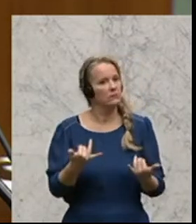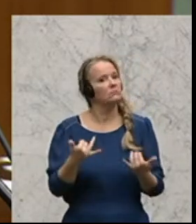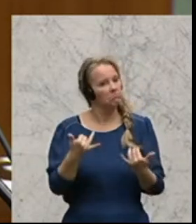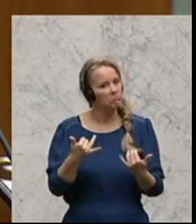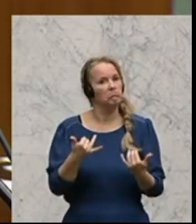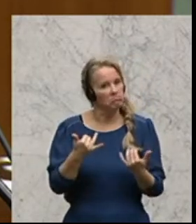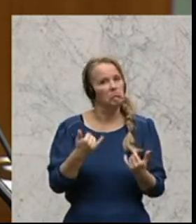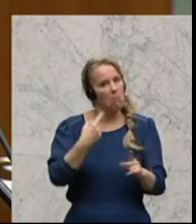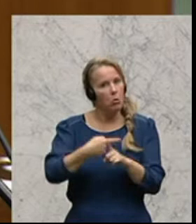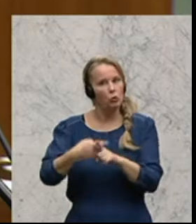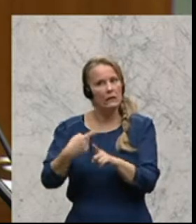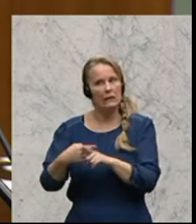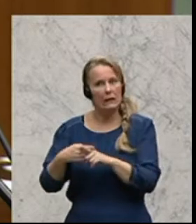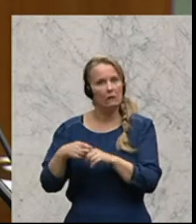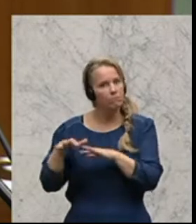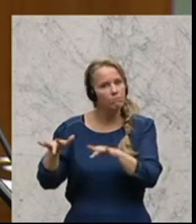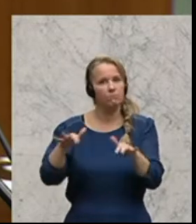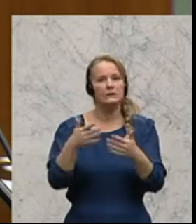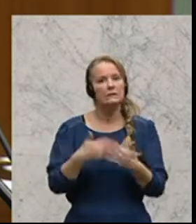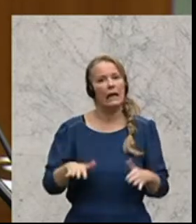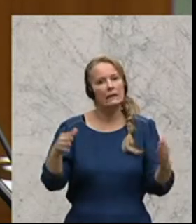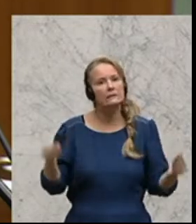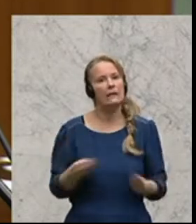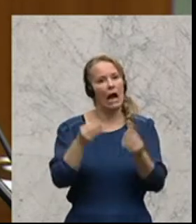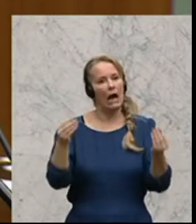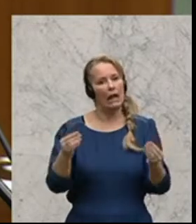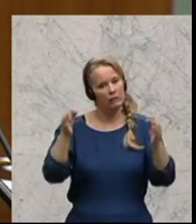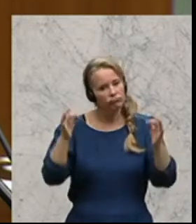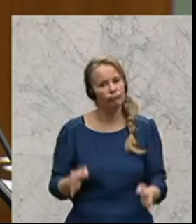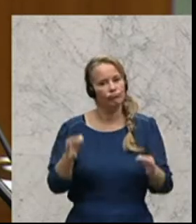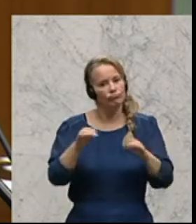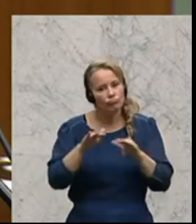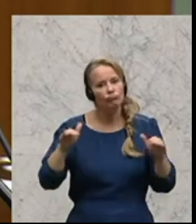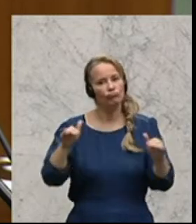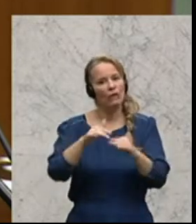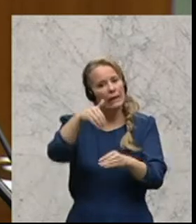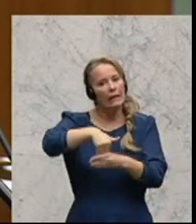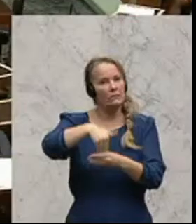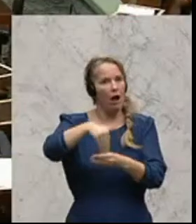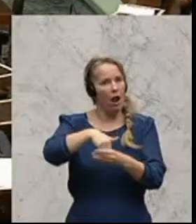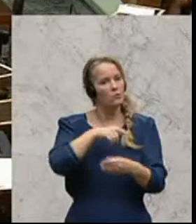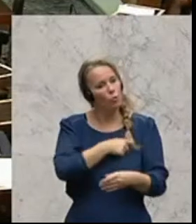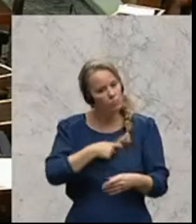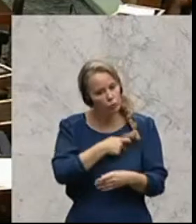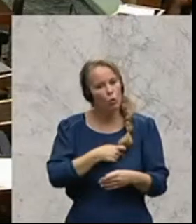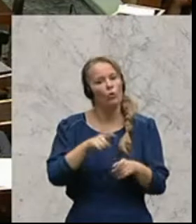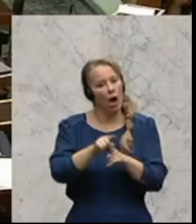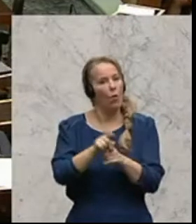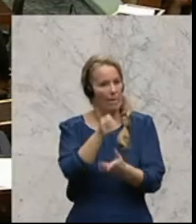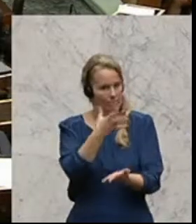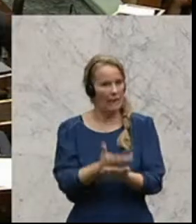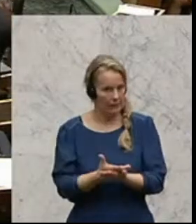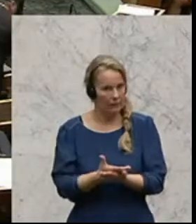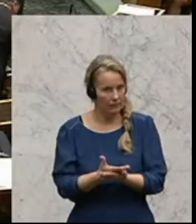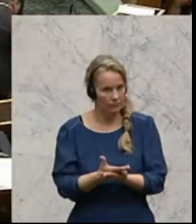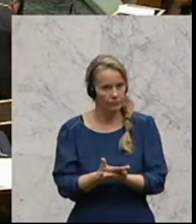sehr positiv darüber gesprochen, dass es sehr sachlich und sehr fundiert abgehalten wurde, diese Kommission, beziehungsweise auch der Bericht.